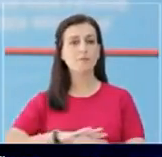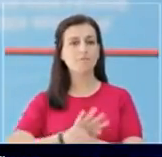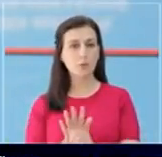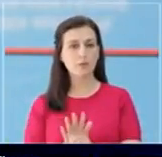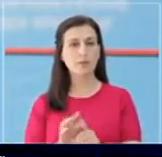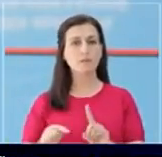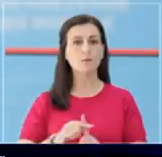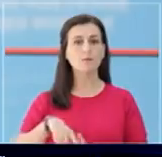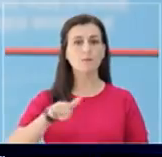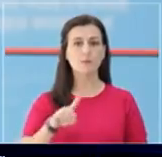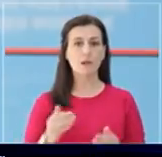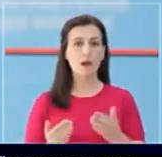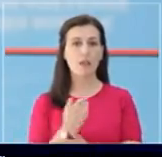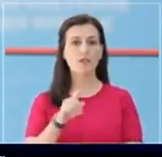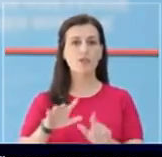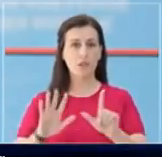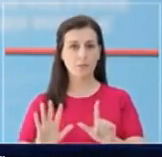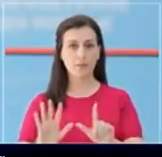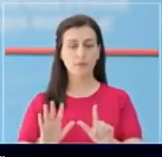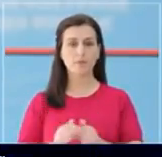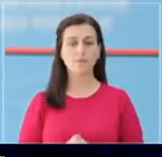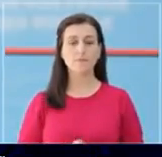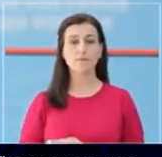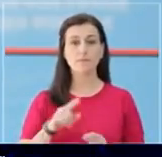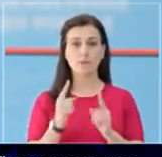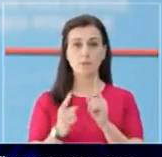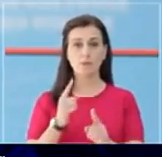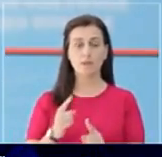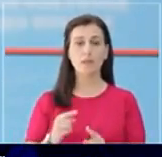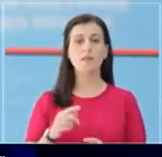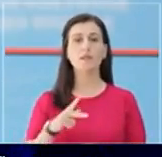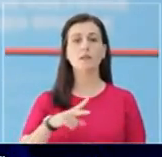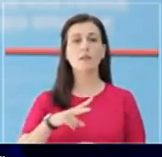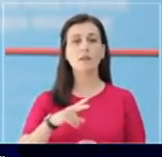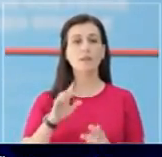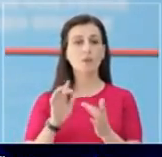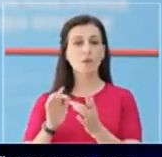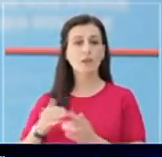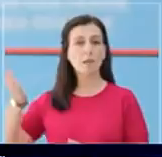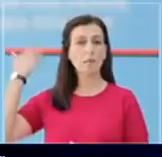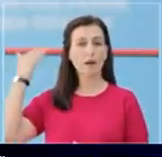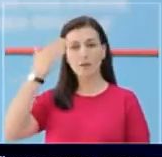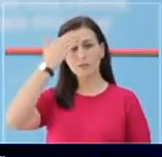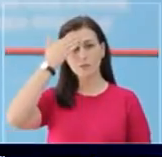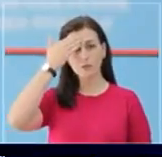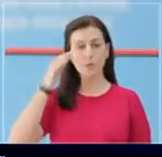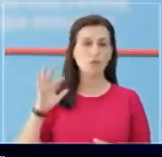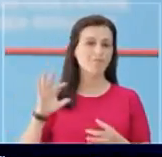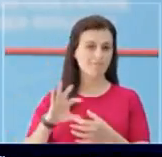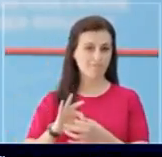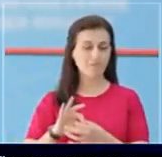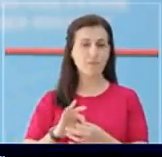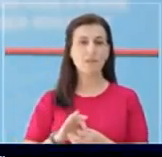rezultojnë 17 raste pozitiv. Një më dhjetë të prekur janë kontakte të rasteve të më parshme